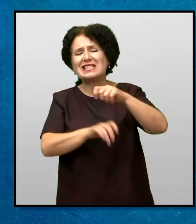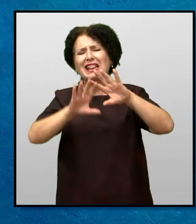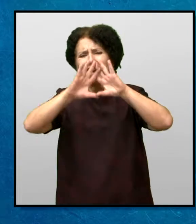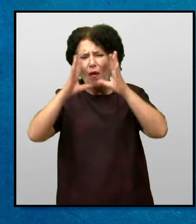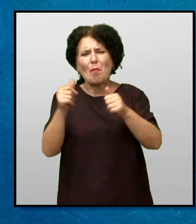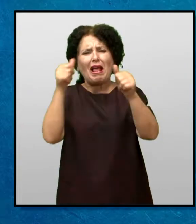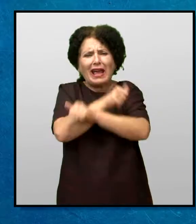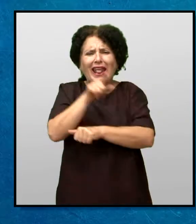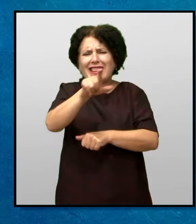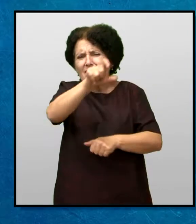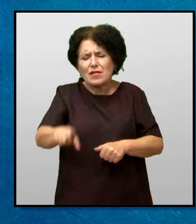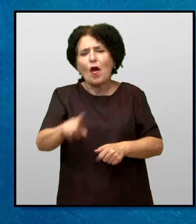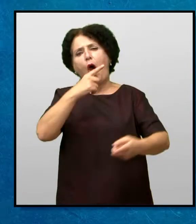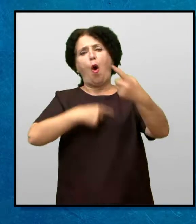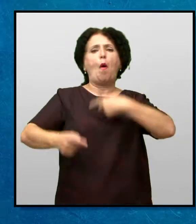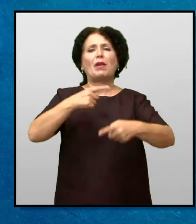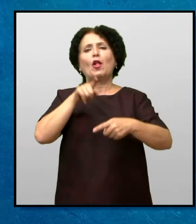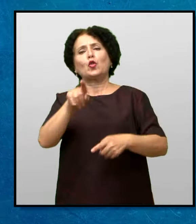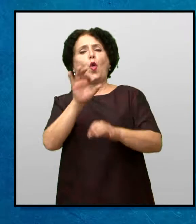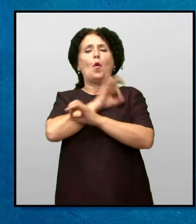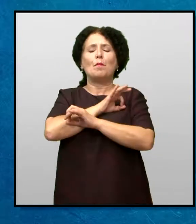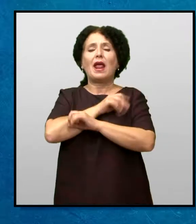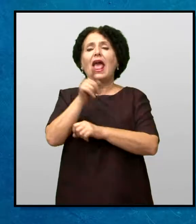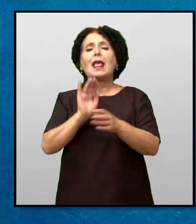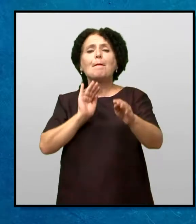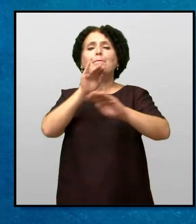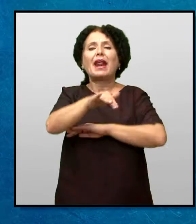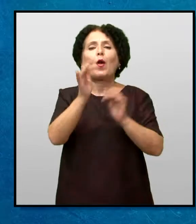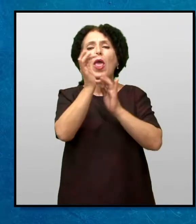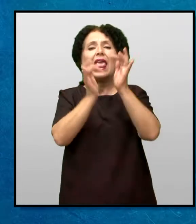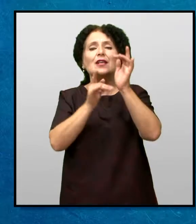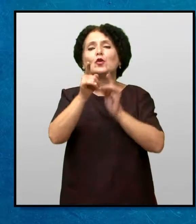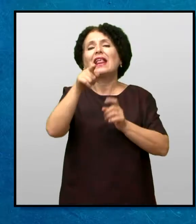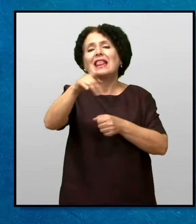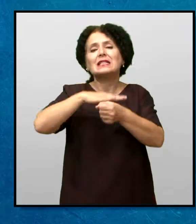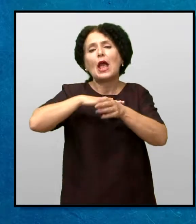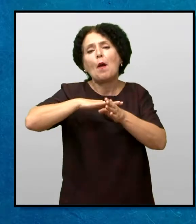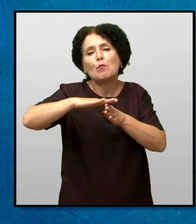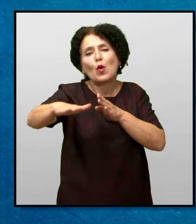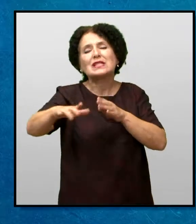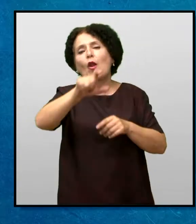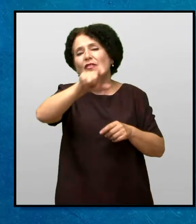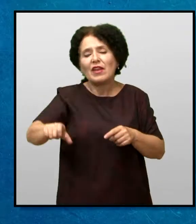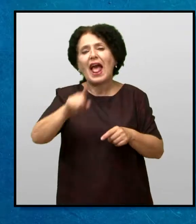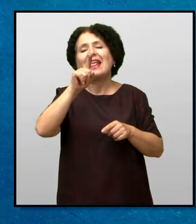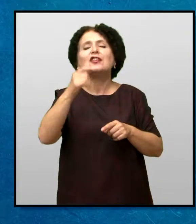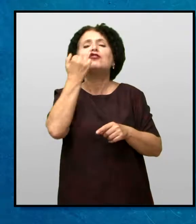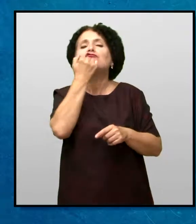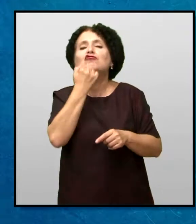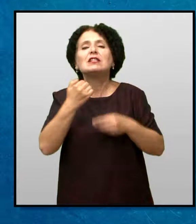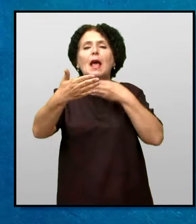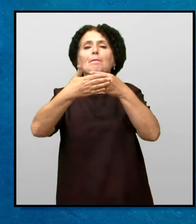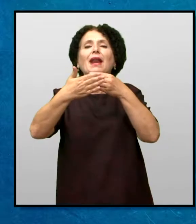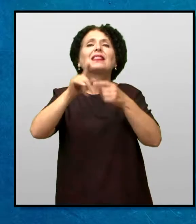целиот твой грев Преко него можат да ти се простат гревовите И да бидеш оправдан пред Бога